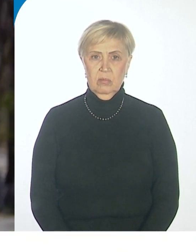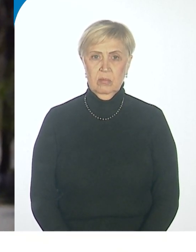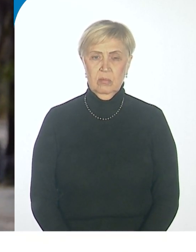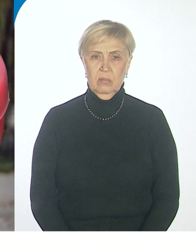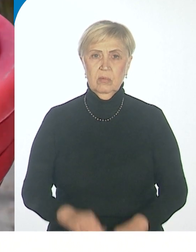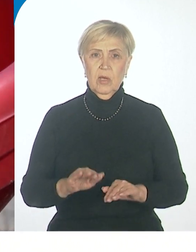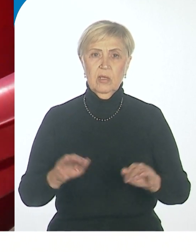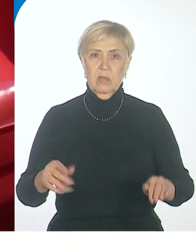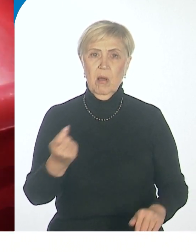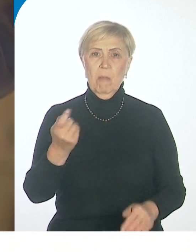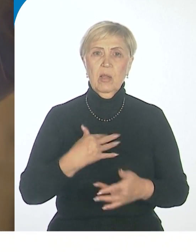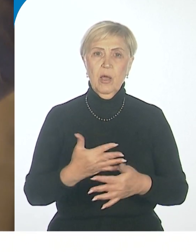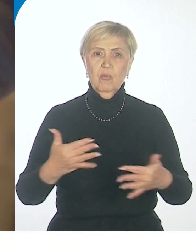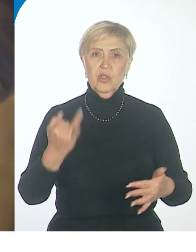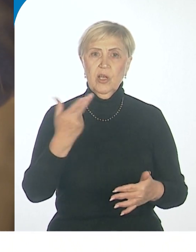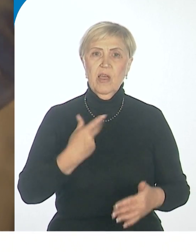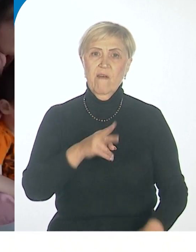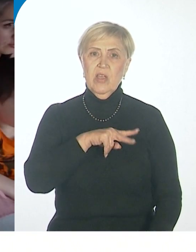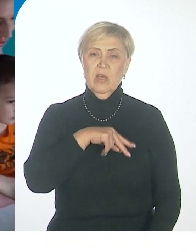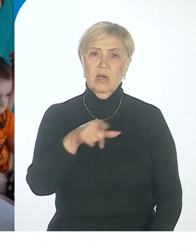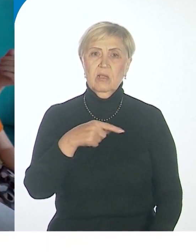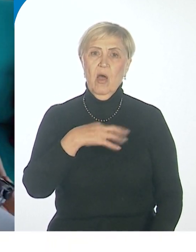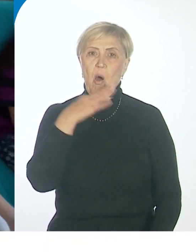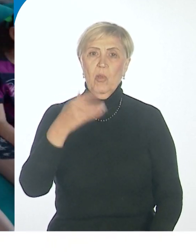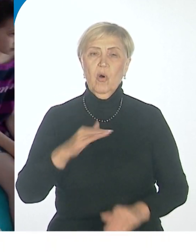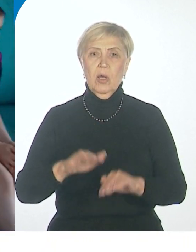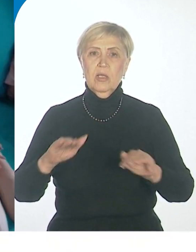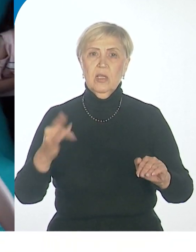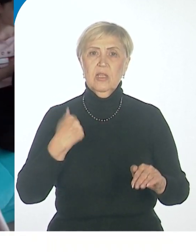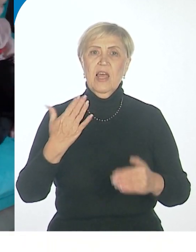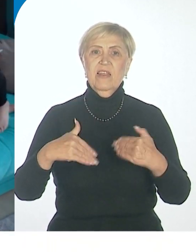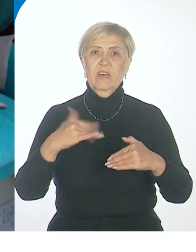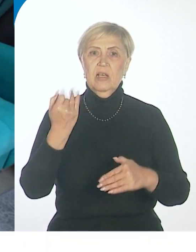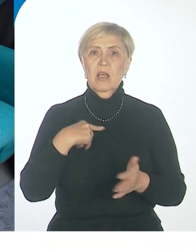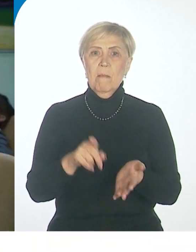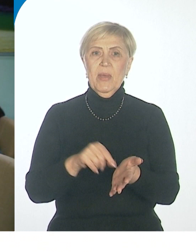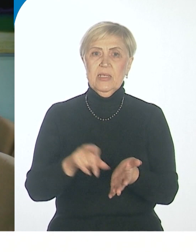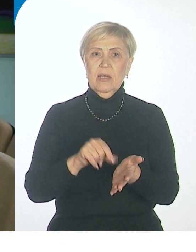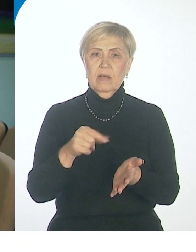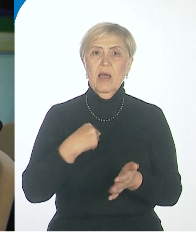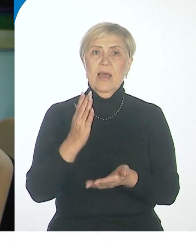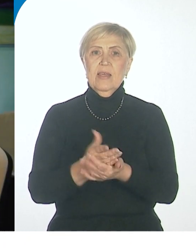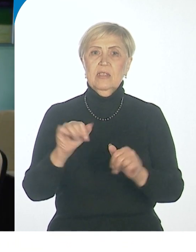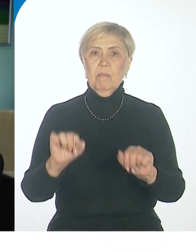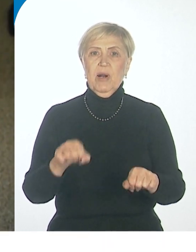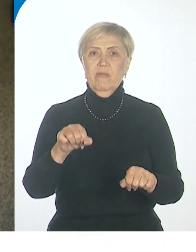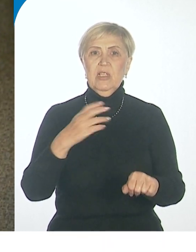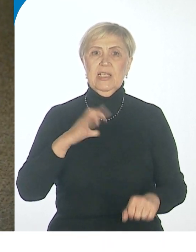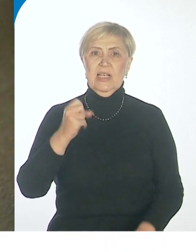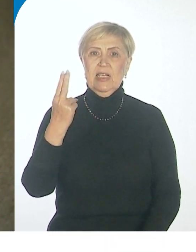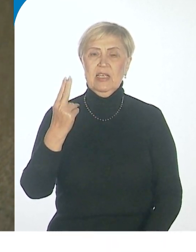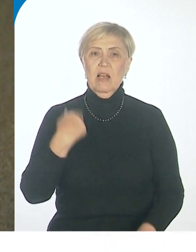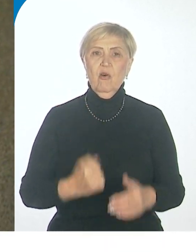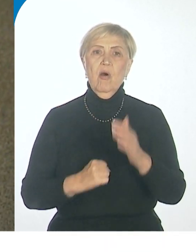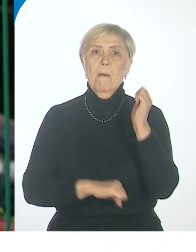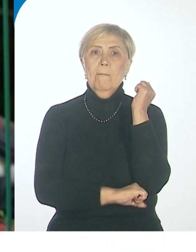Дети, малоимущие и ветераны, многодетные, инвалиды и пенсионеры имеют право на социальную